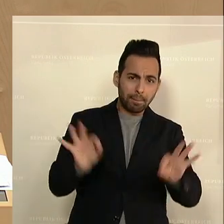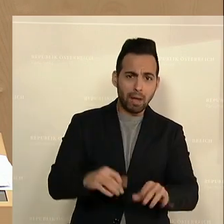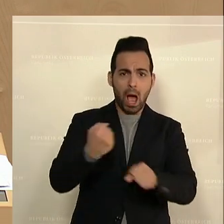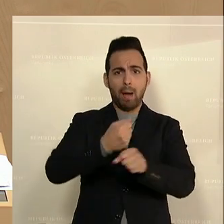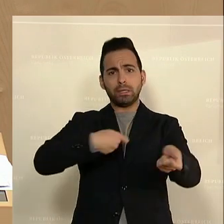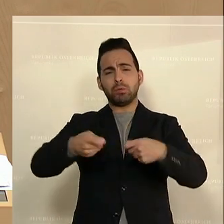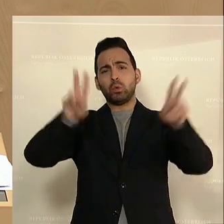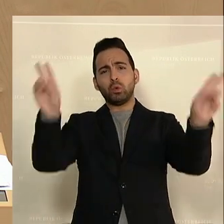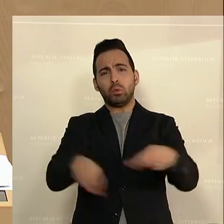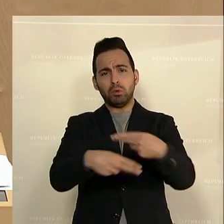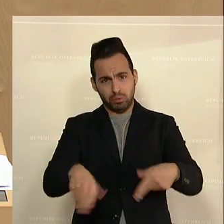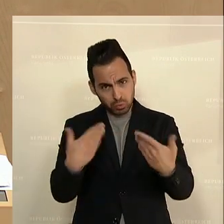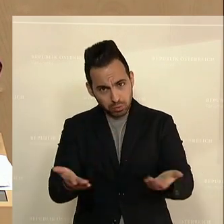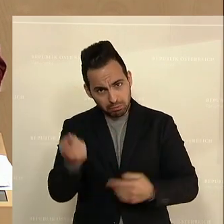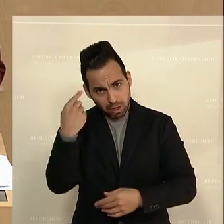Arbeitsmarktpolitik.